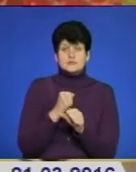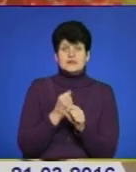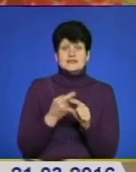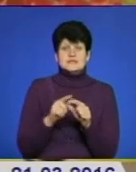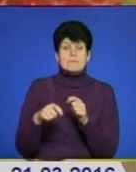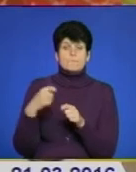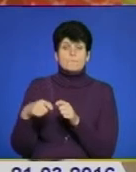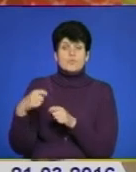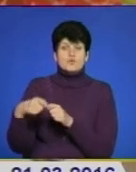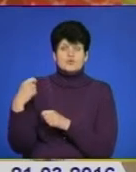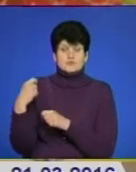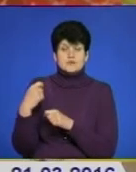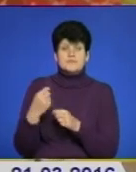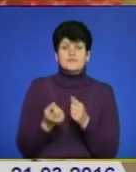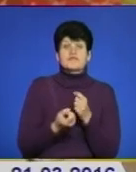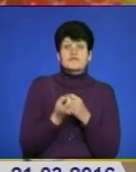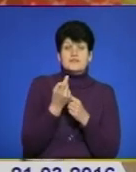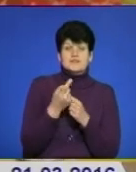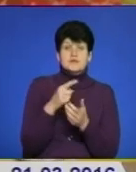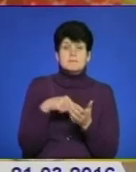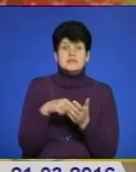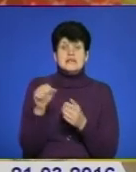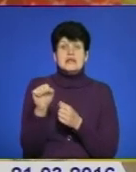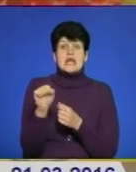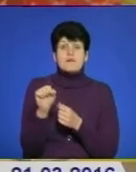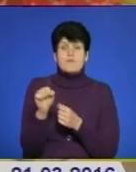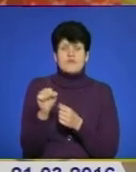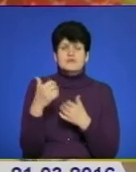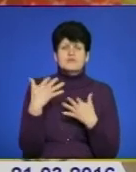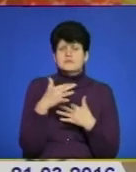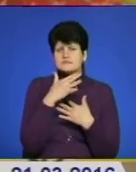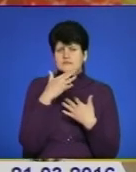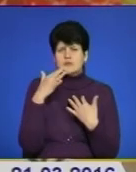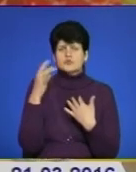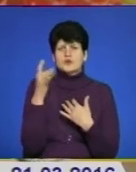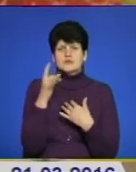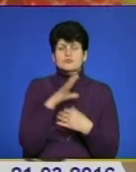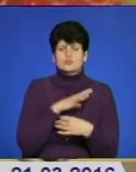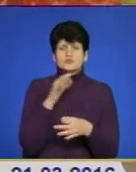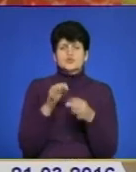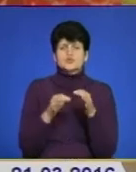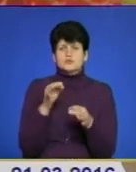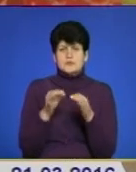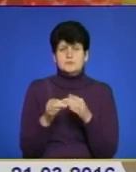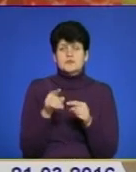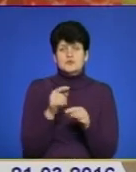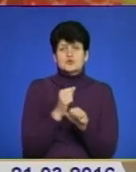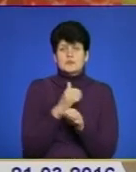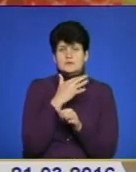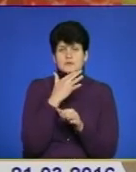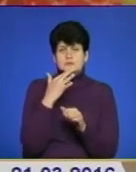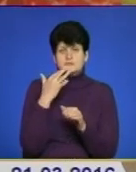правопорушення, виявився житель міста Теребовля, який вже неодноразово судимий. Ну і він скоїв ряд